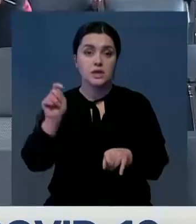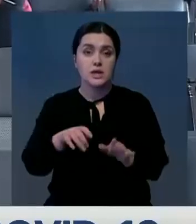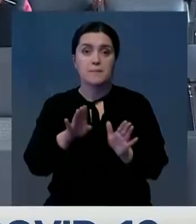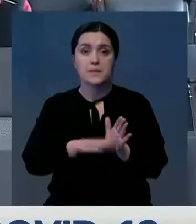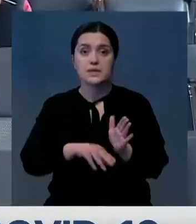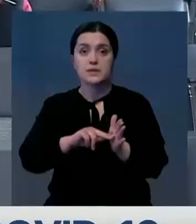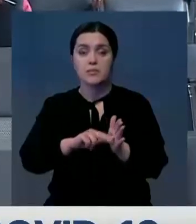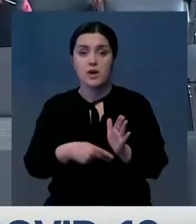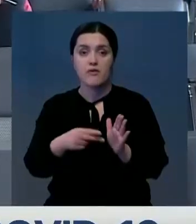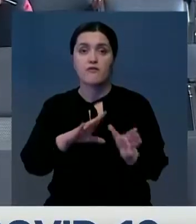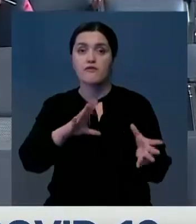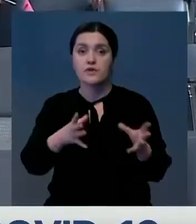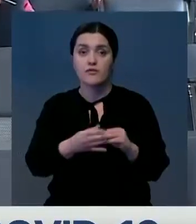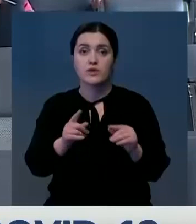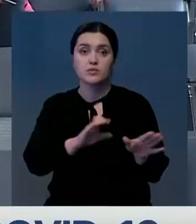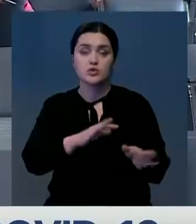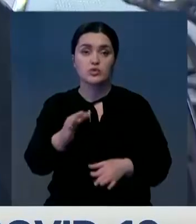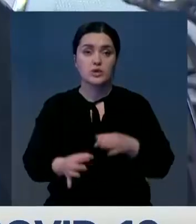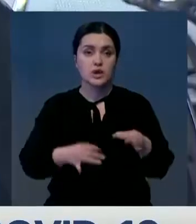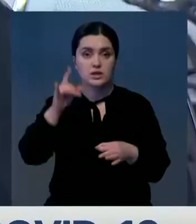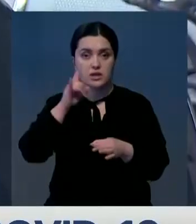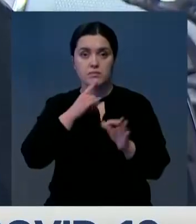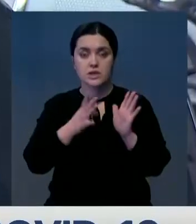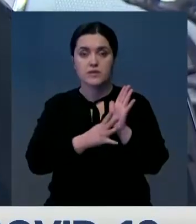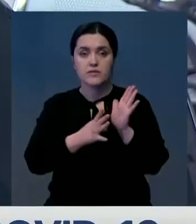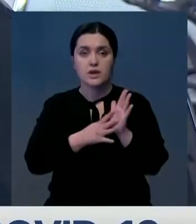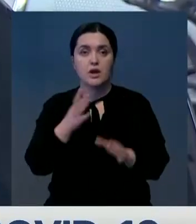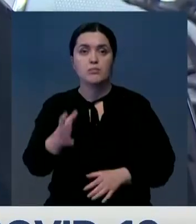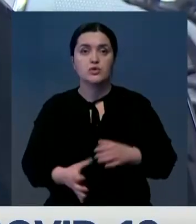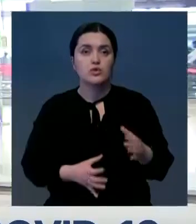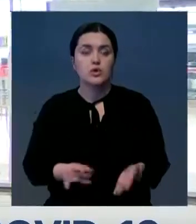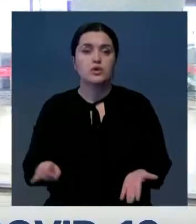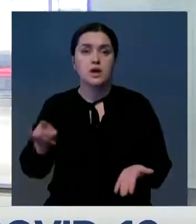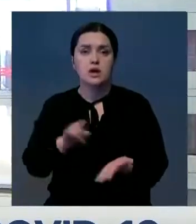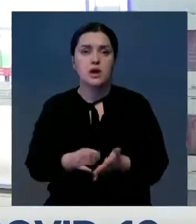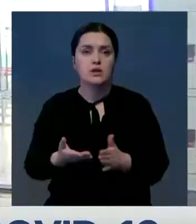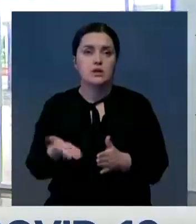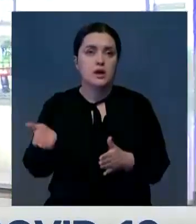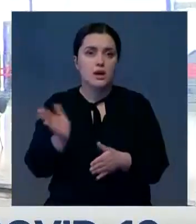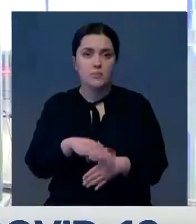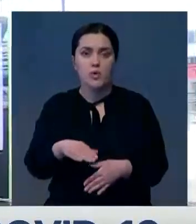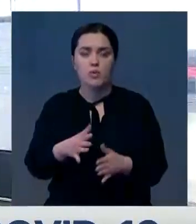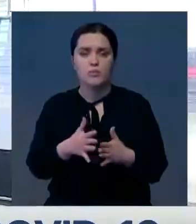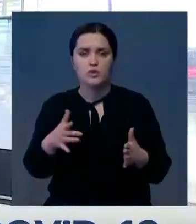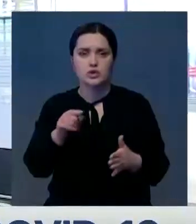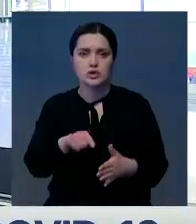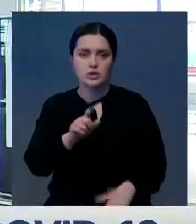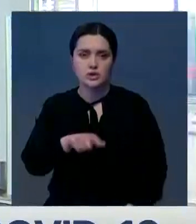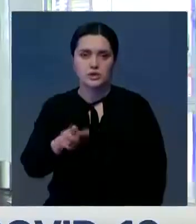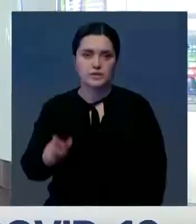прилетели без актуальных справок. Всего за минувшие сутки Казахстан принял 9 международных рейсов. Домой вернулись порядка тысячи человек.